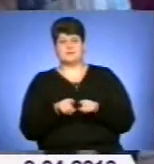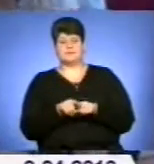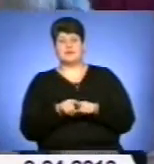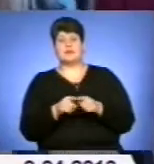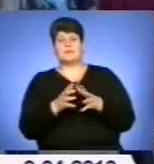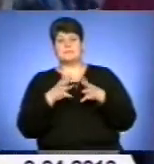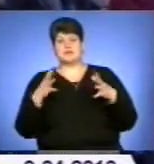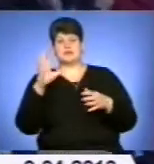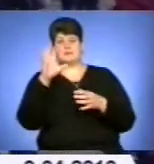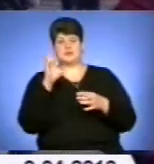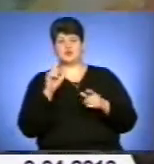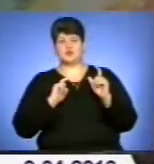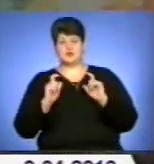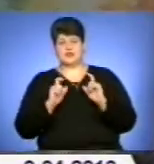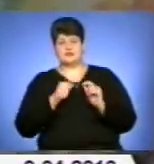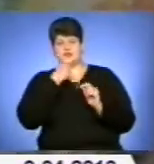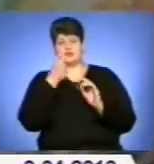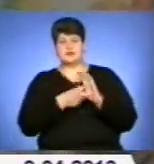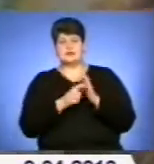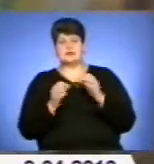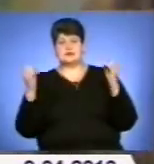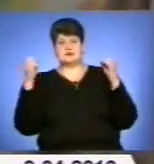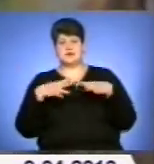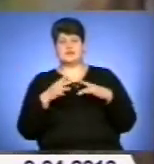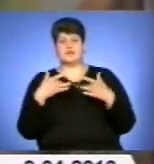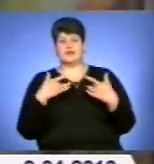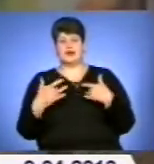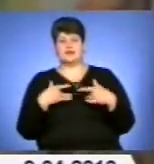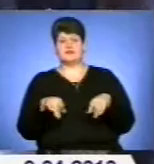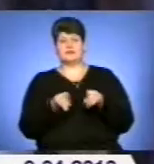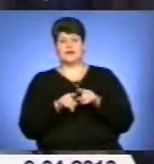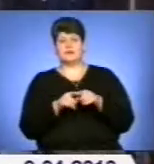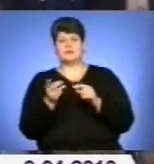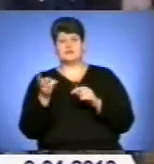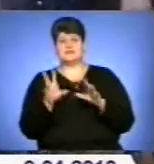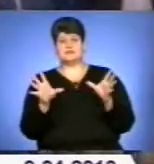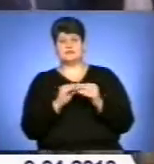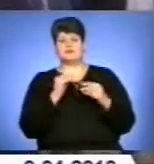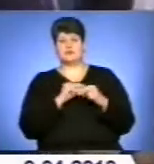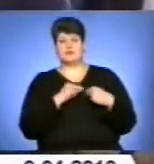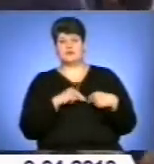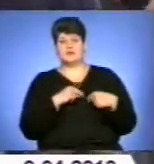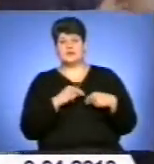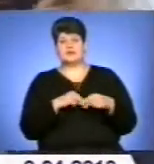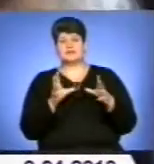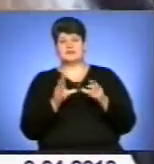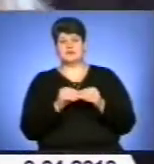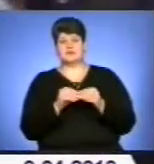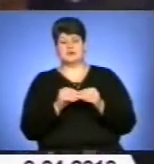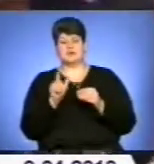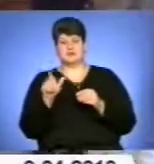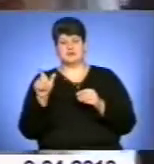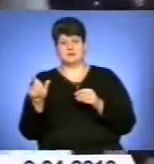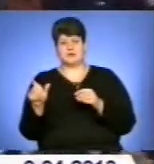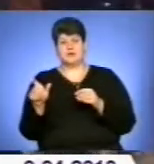студентів та старшокласників зібралися у театрі. Також на захід завітали співробітники декількох підрозділів кримінальної міліції разом зі своїми підопічними.